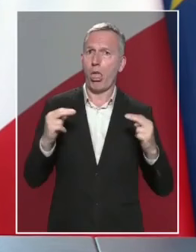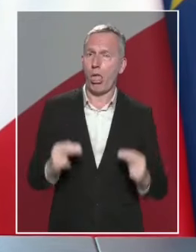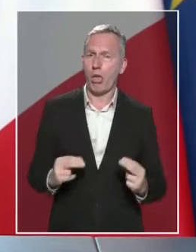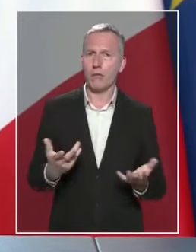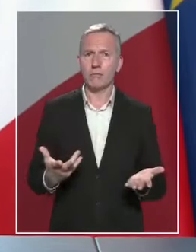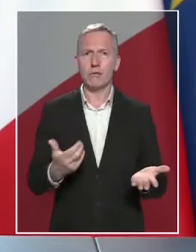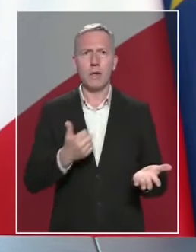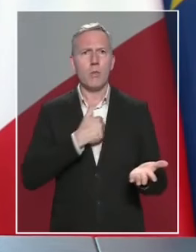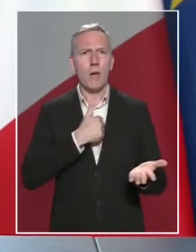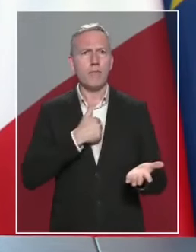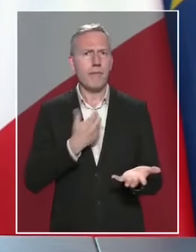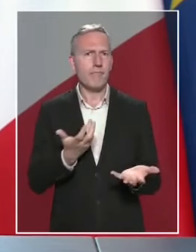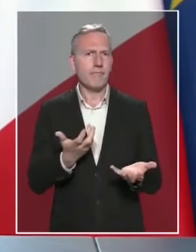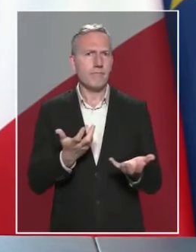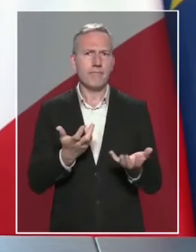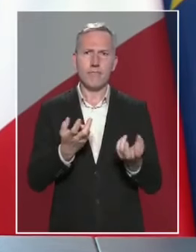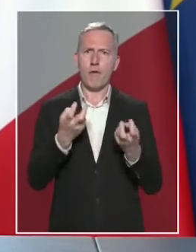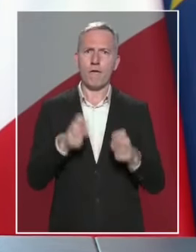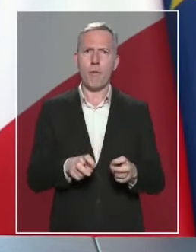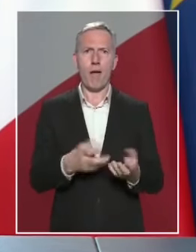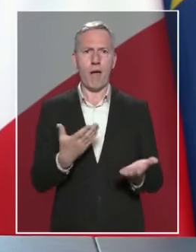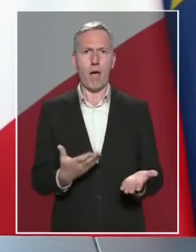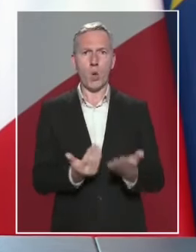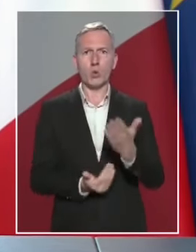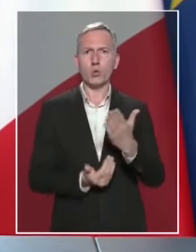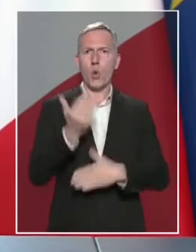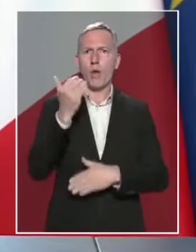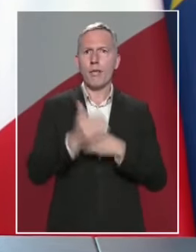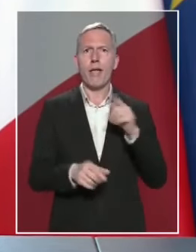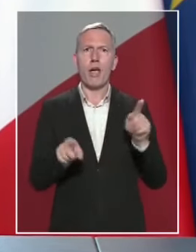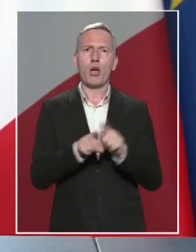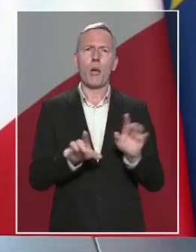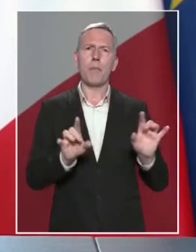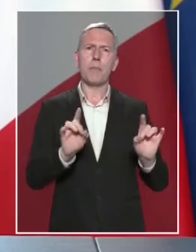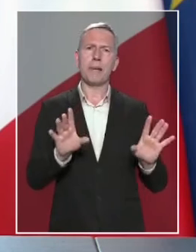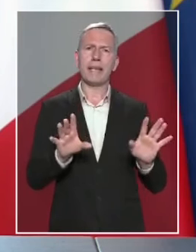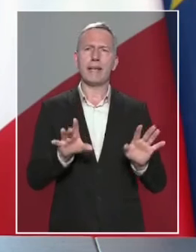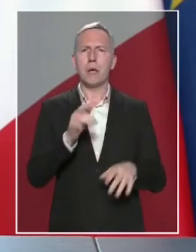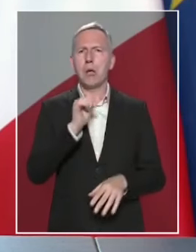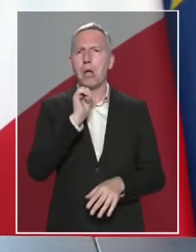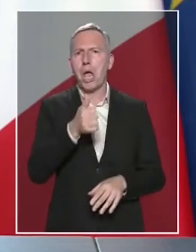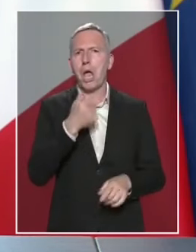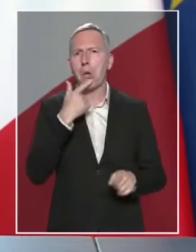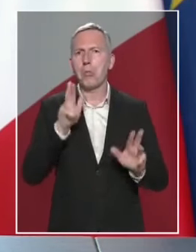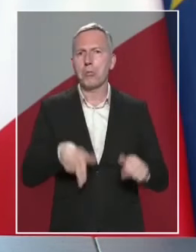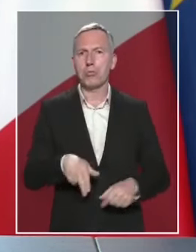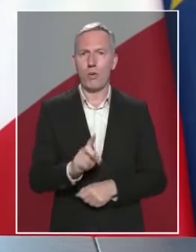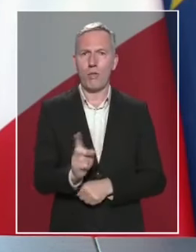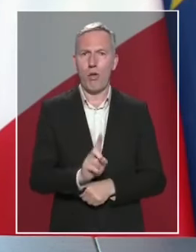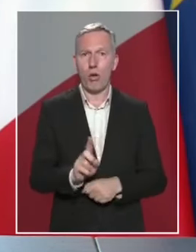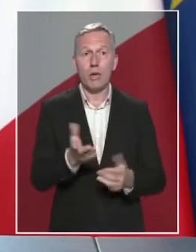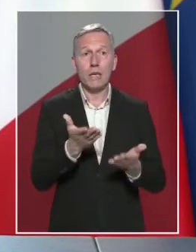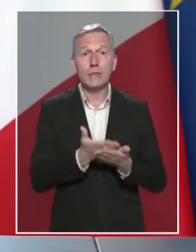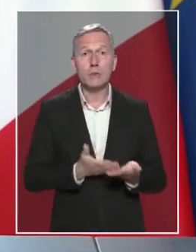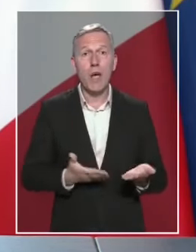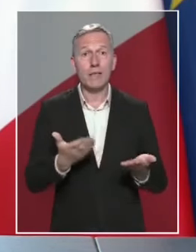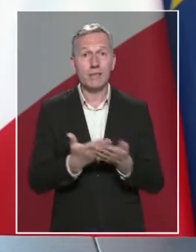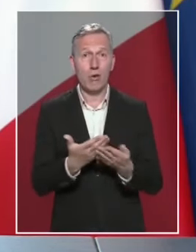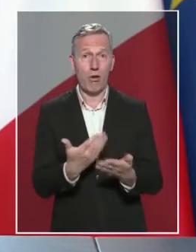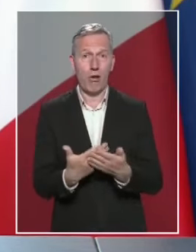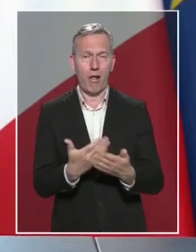Je ne saurais donc, à l'issue de cette journée, faire comme si de rien n'était. A cette situation s'ajoute